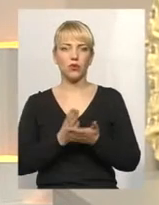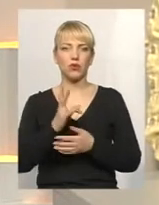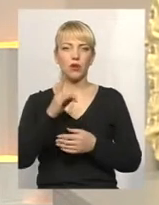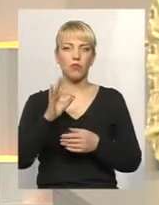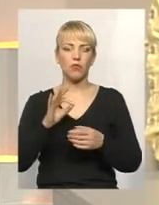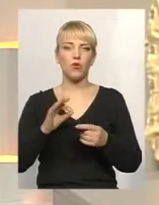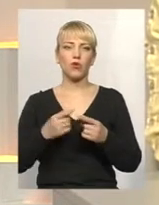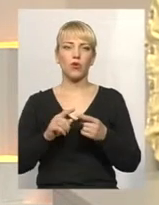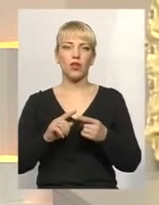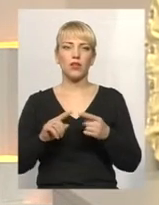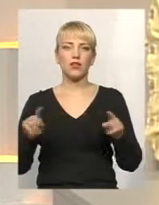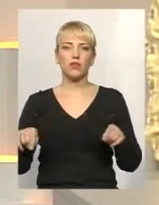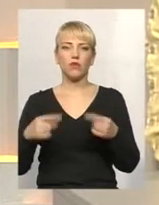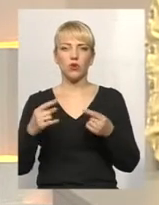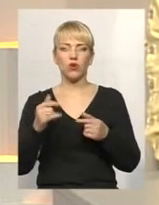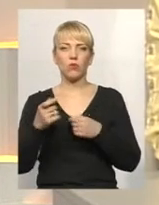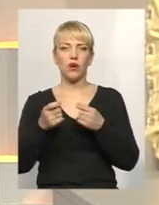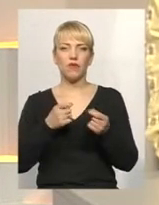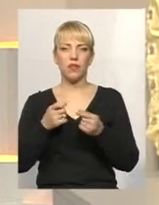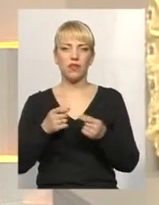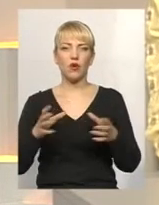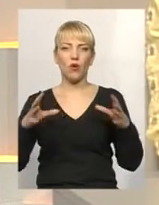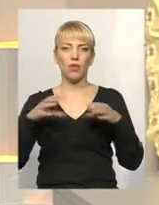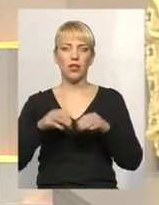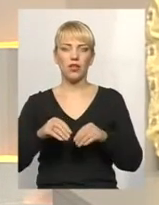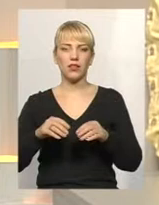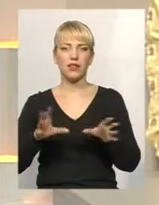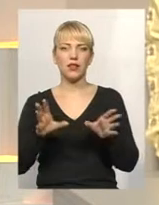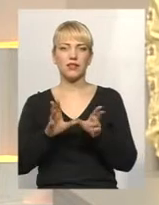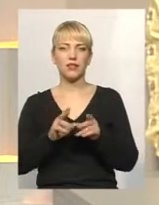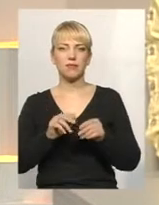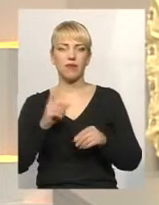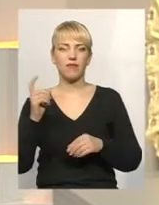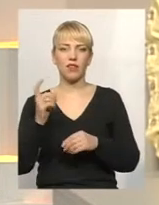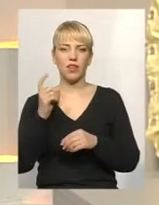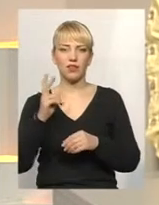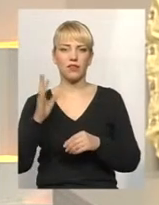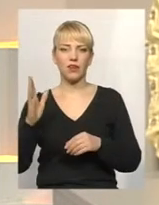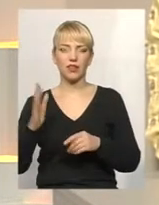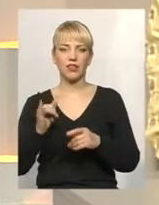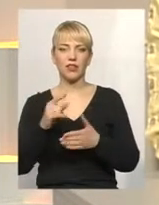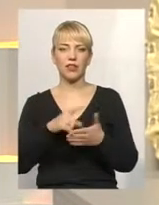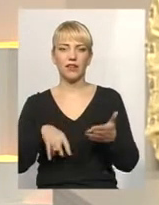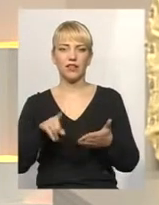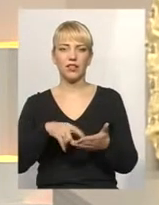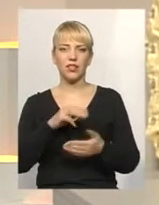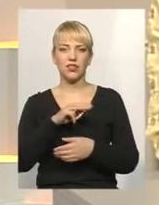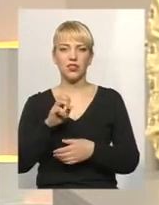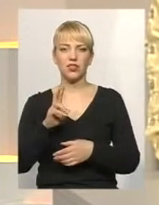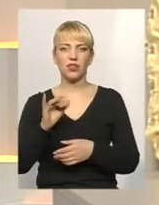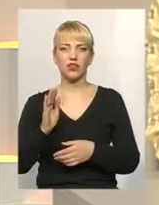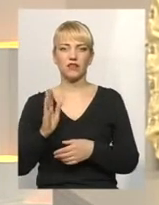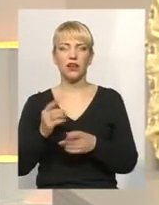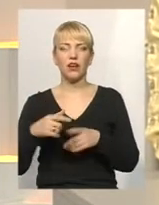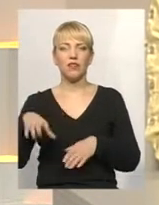створенні та управлінні об'єднаннями співвласників багатоквартирних будинків та ліквідації жеків. Погодьтеся